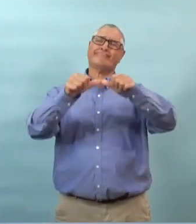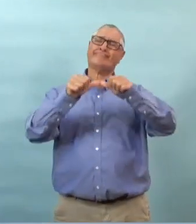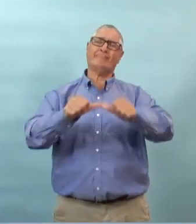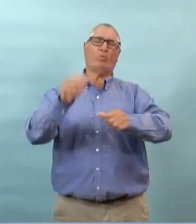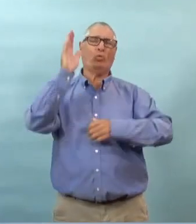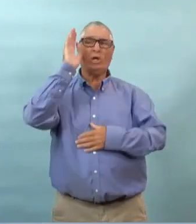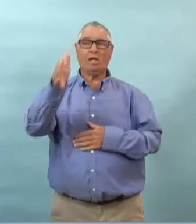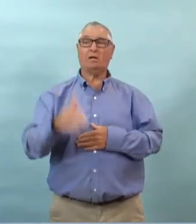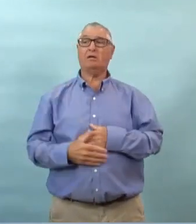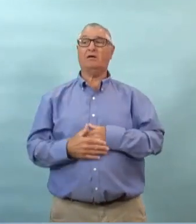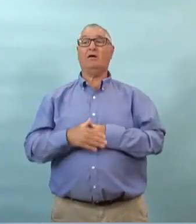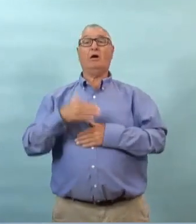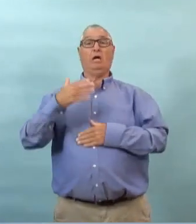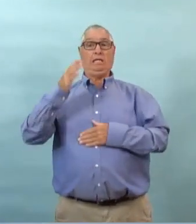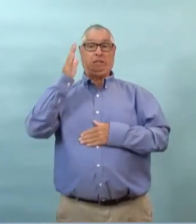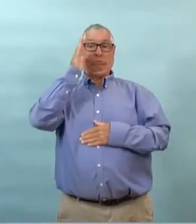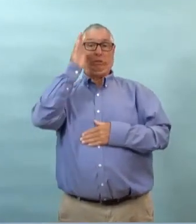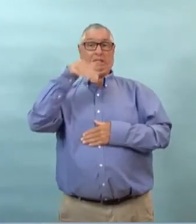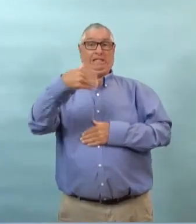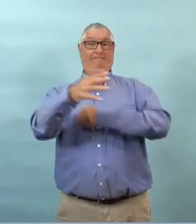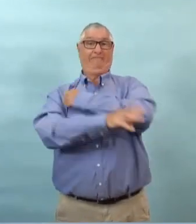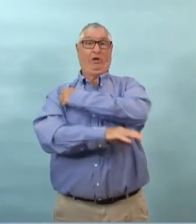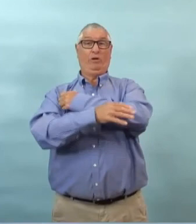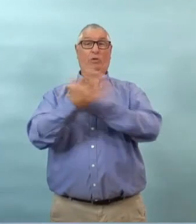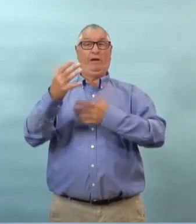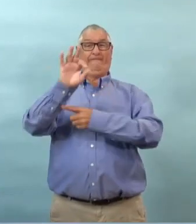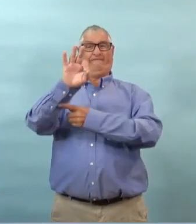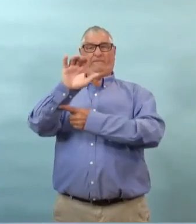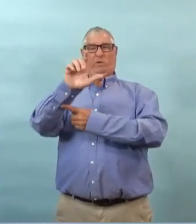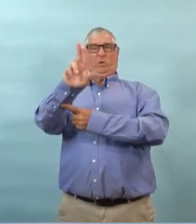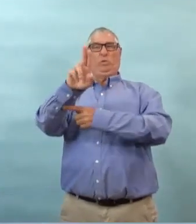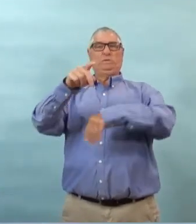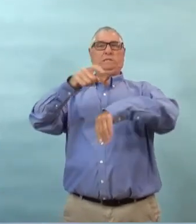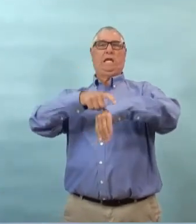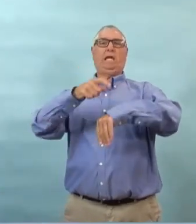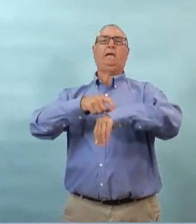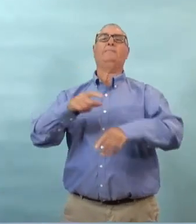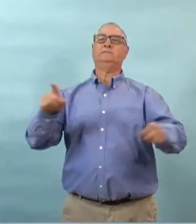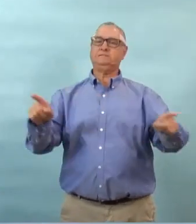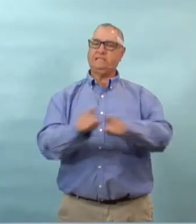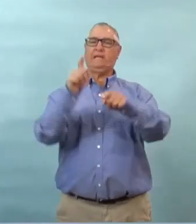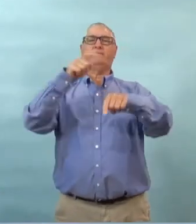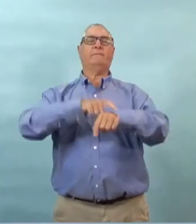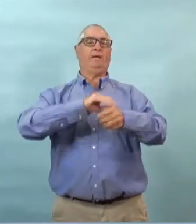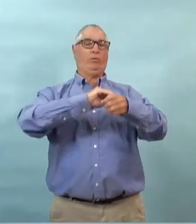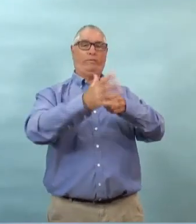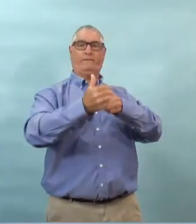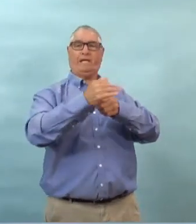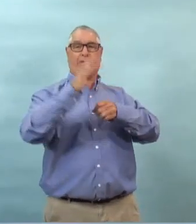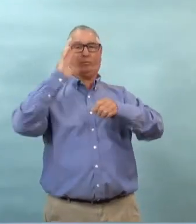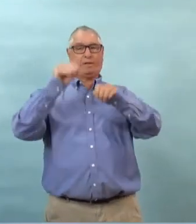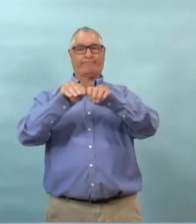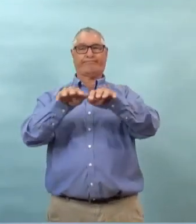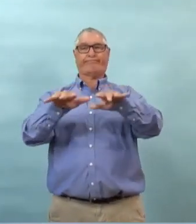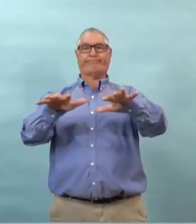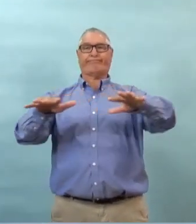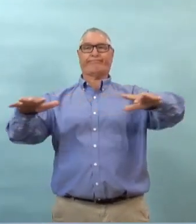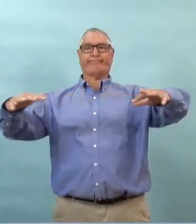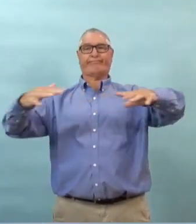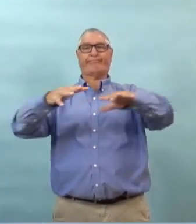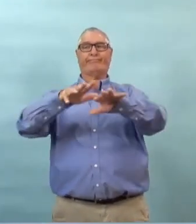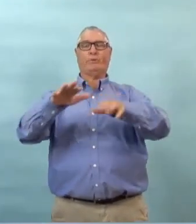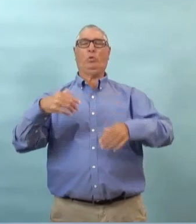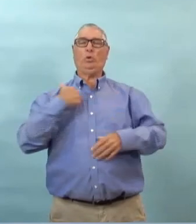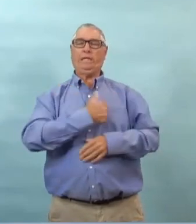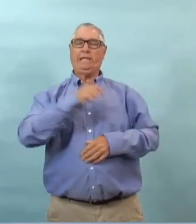je dirais il faut qu'on accepte la covid 19 va être avec nous pendant la prochaine saison de grippe qui s'en vient parce qu'il n encore pas de